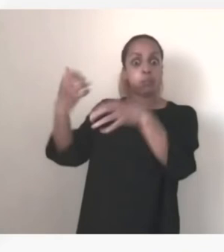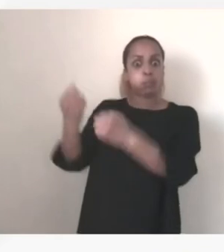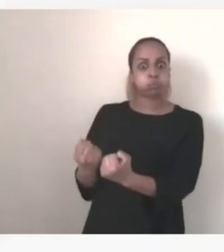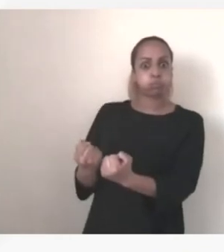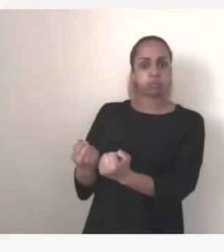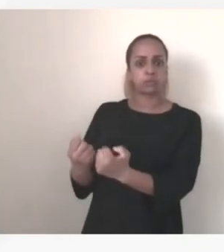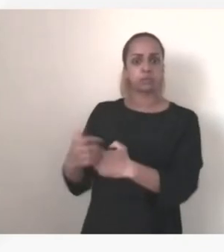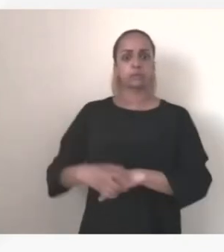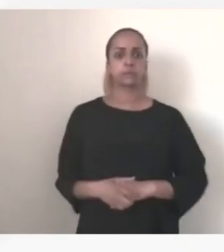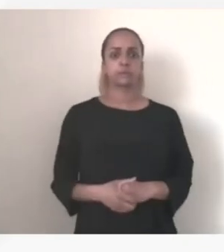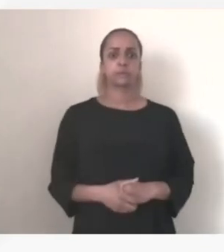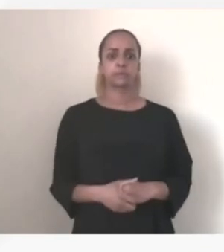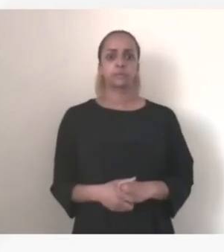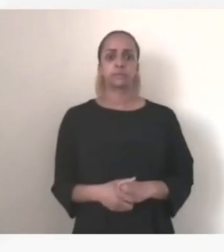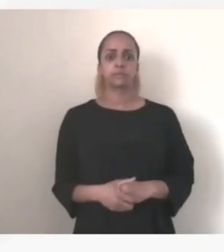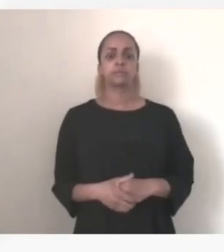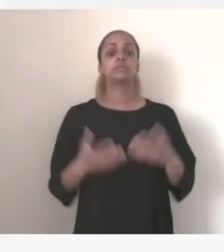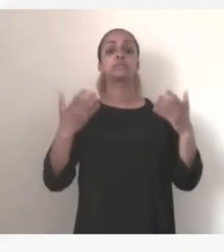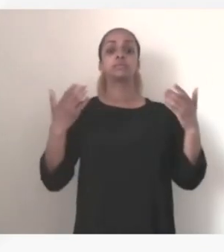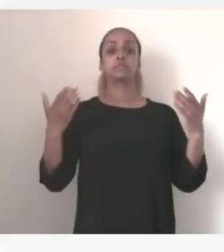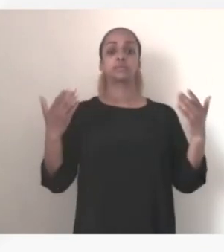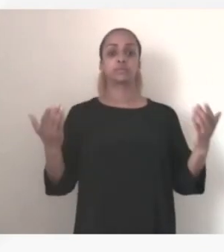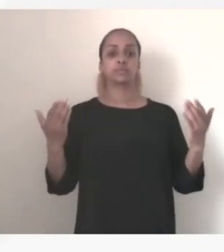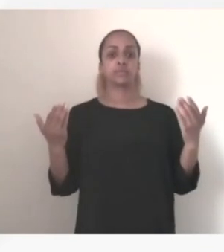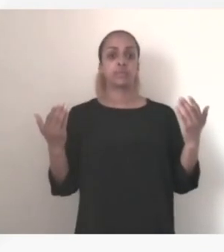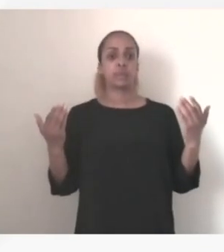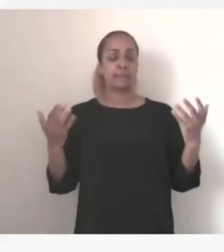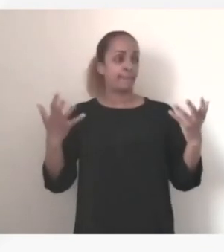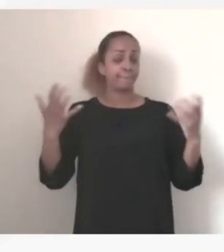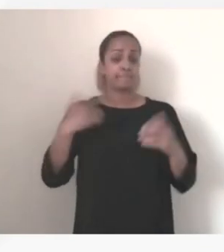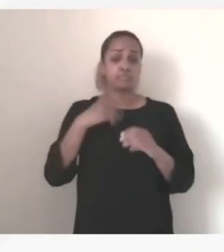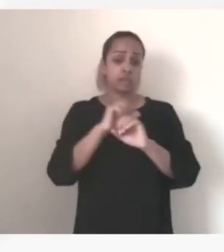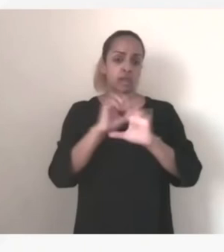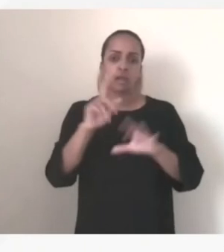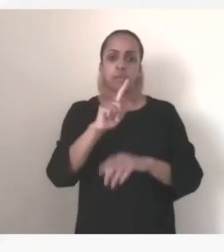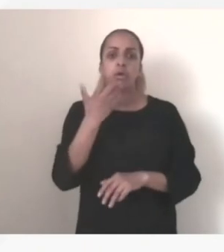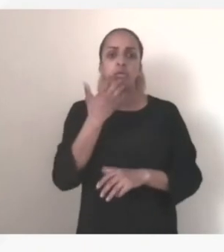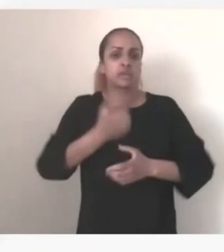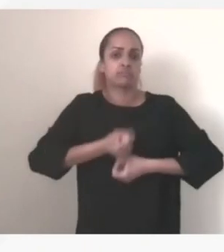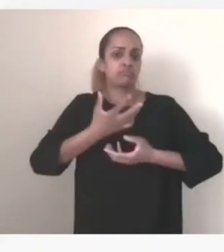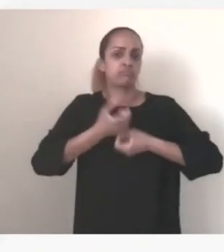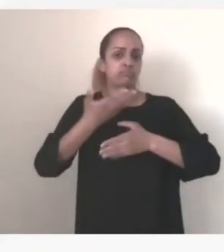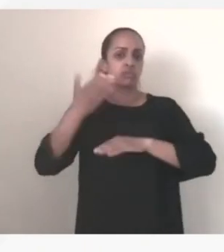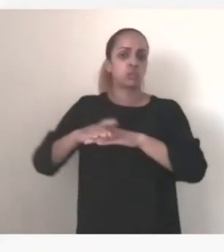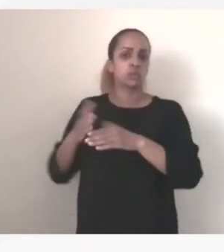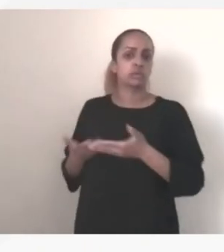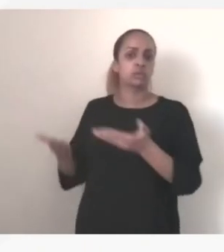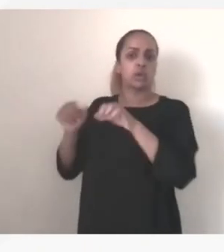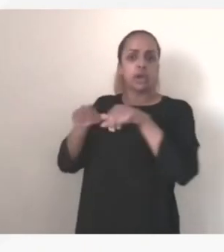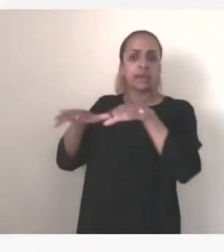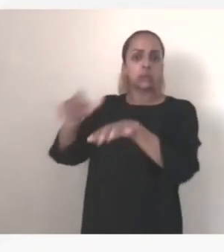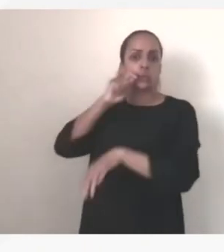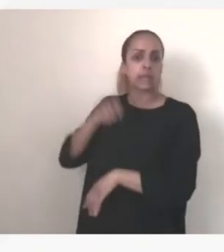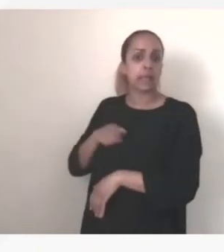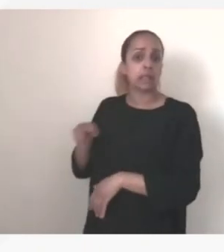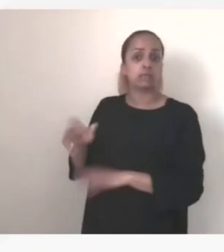alors s'agissant de la honnêtement je ne pas commenter l'état actuel des réseaux ukrainiens ce d'autant que j'imagine